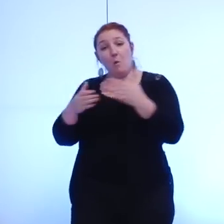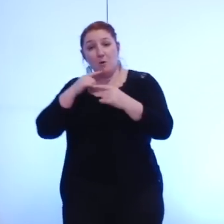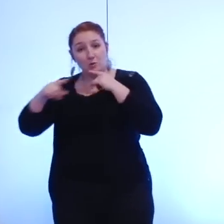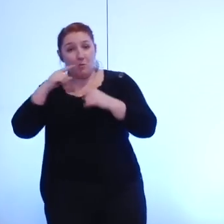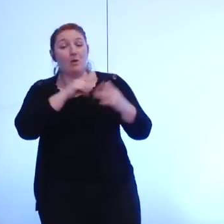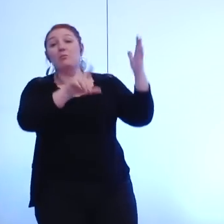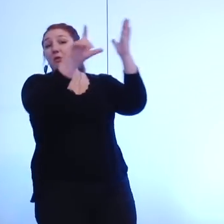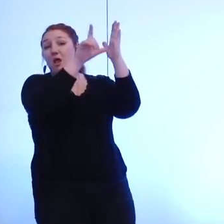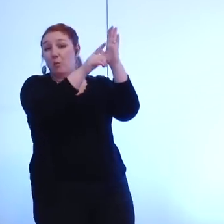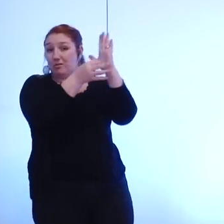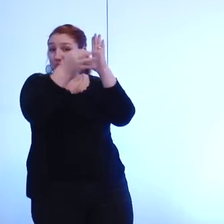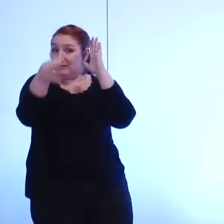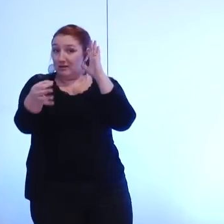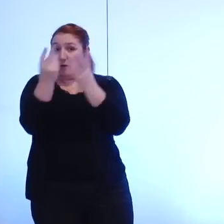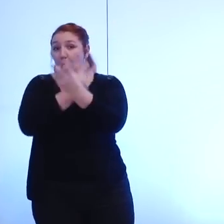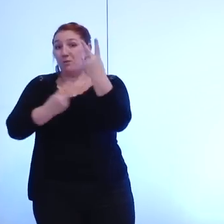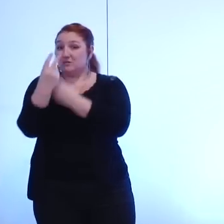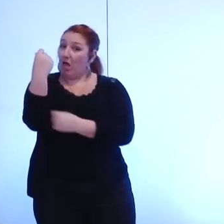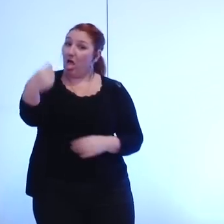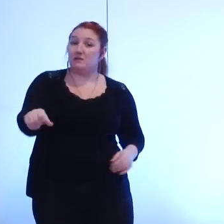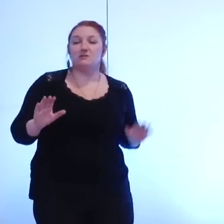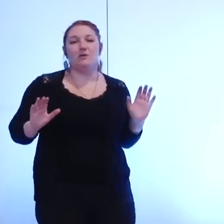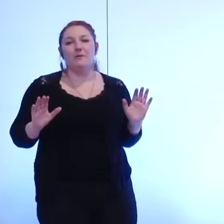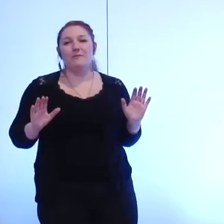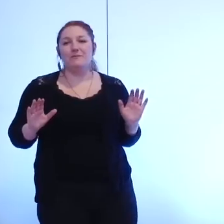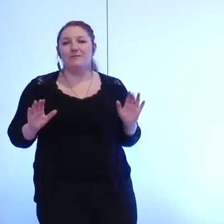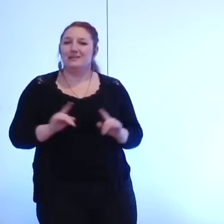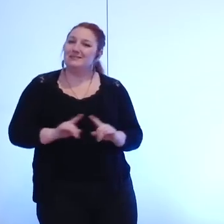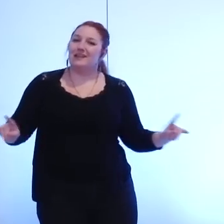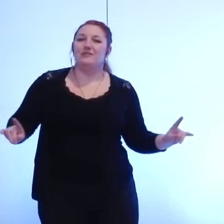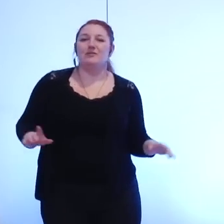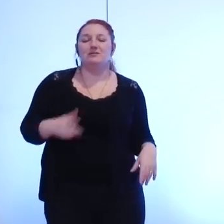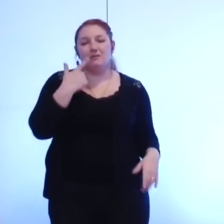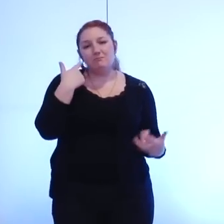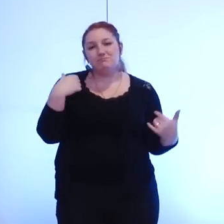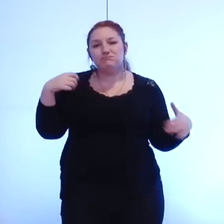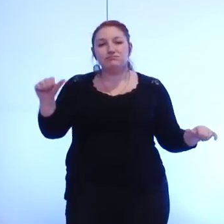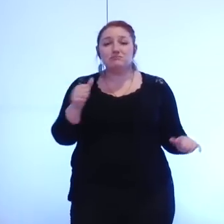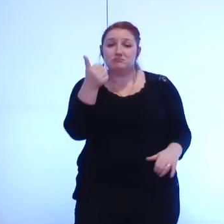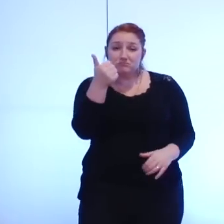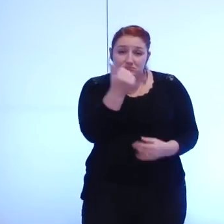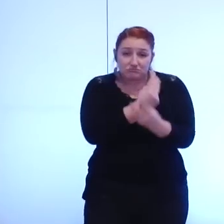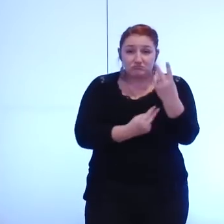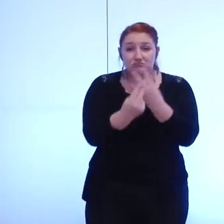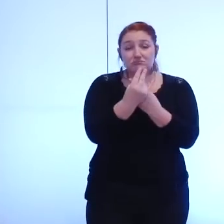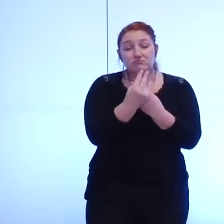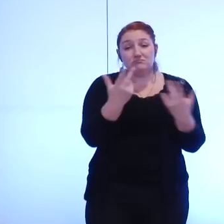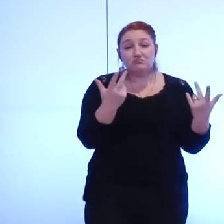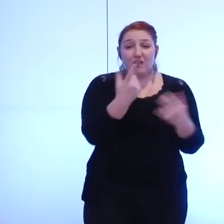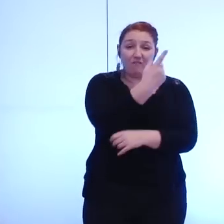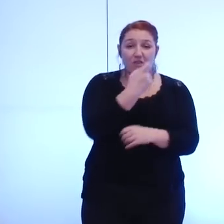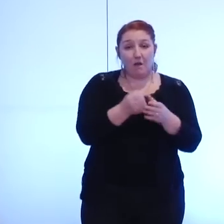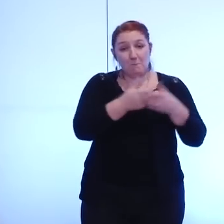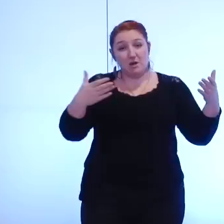a un représentant il n'y a qu'un seul représentant et donc là on voit bien qu'un seul représentant issu de la majorité municipale